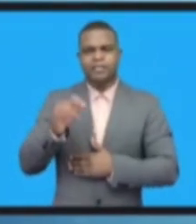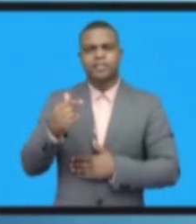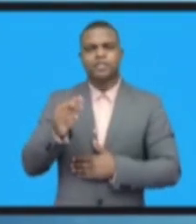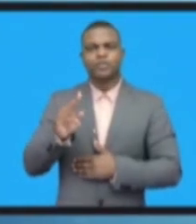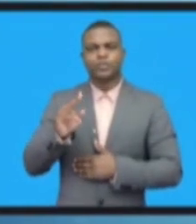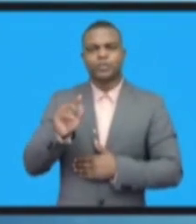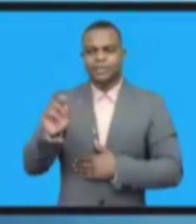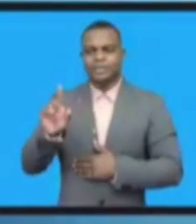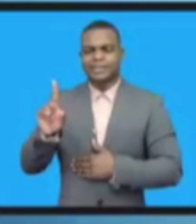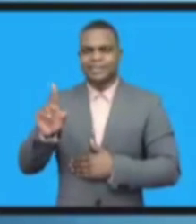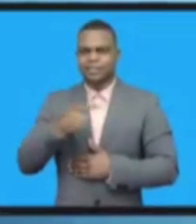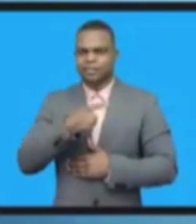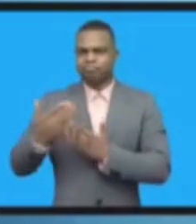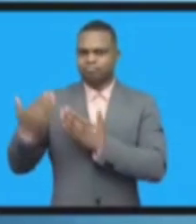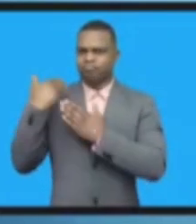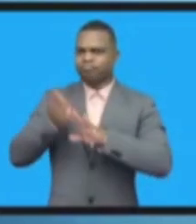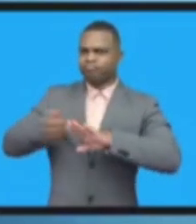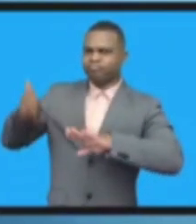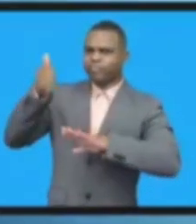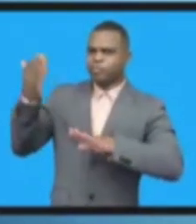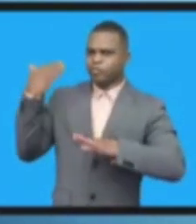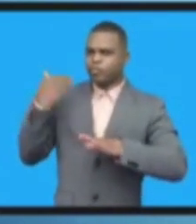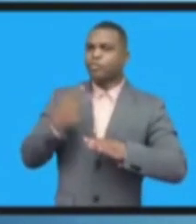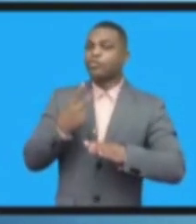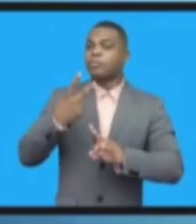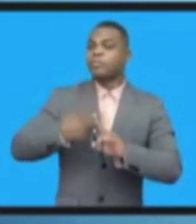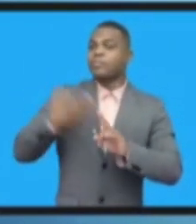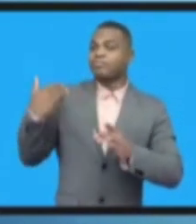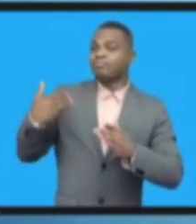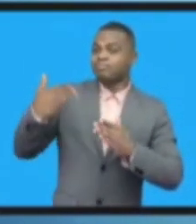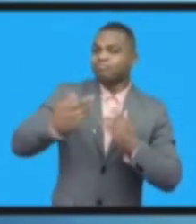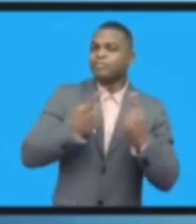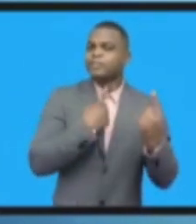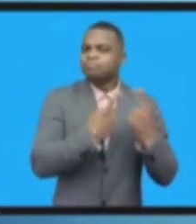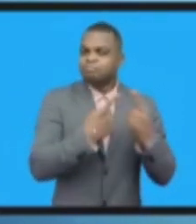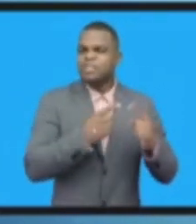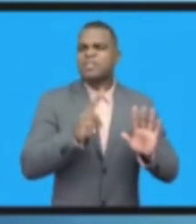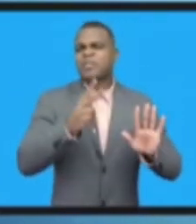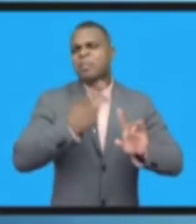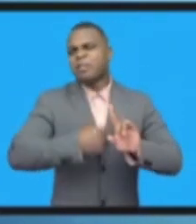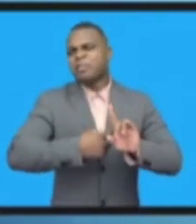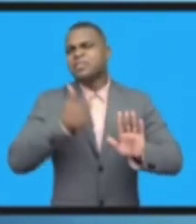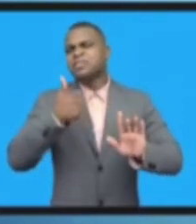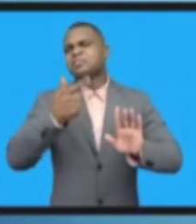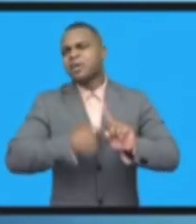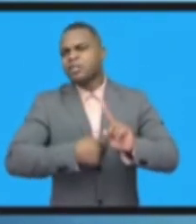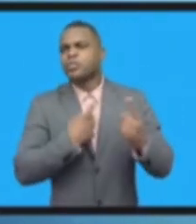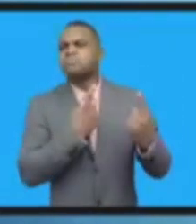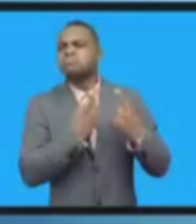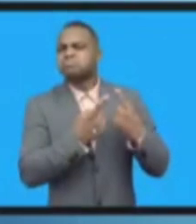электросвязи. Вот пару месяцев назад она была и избрана. И мы